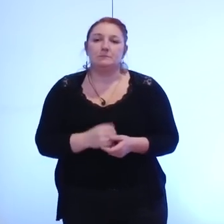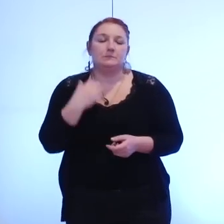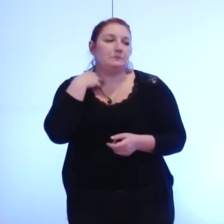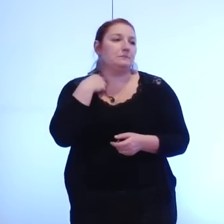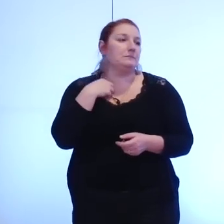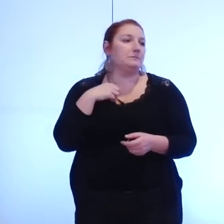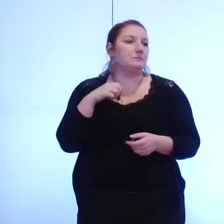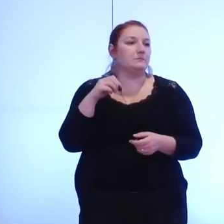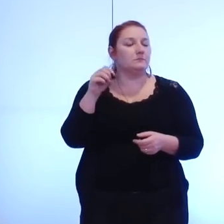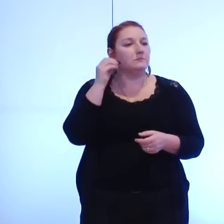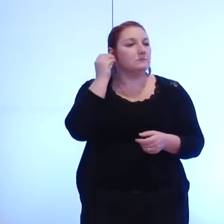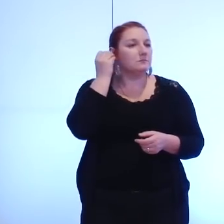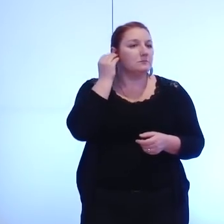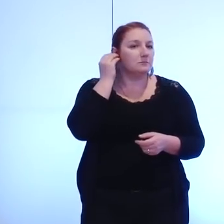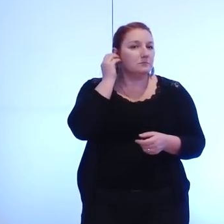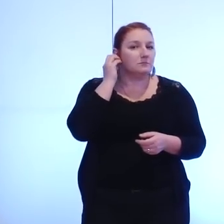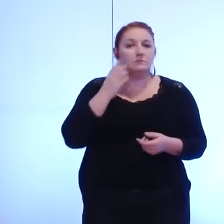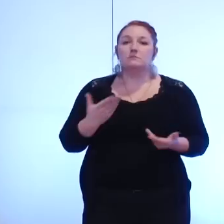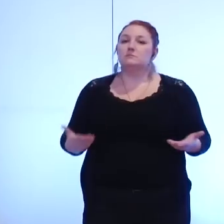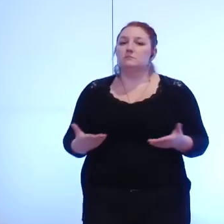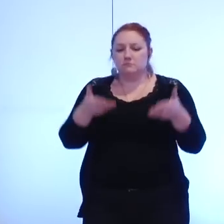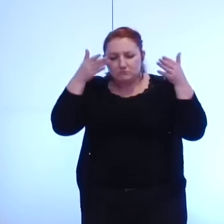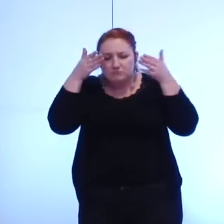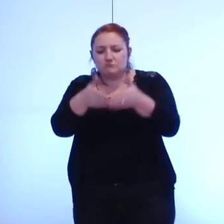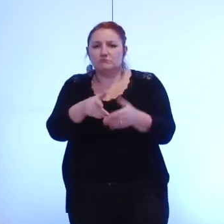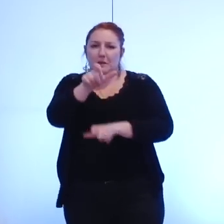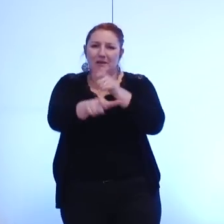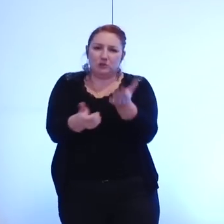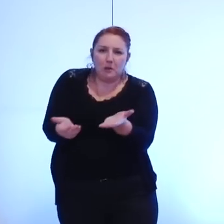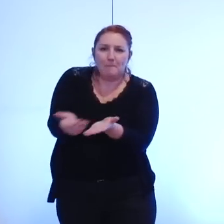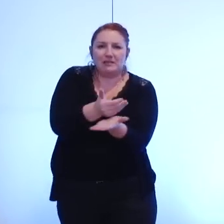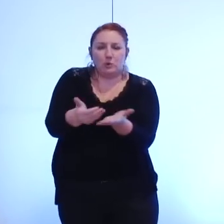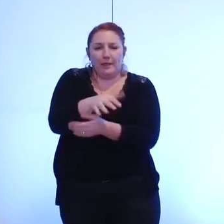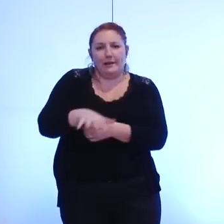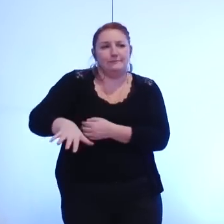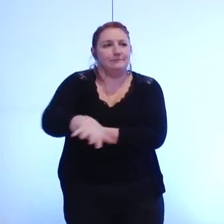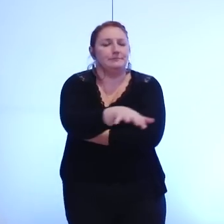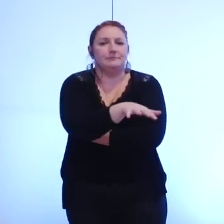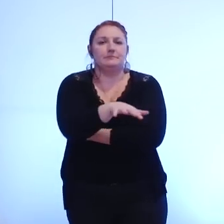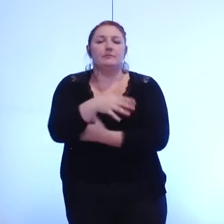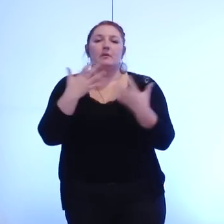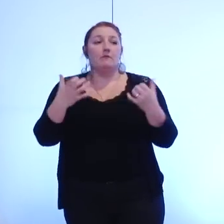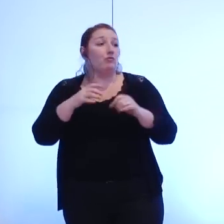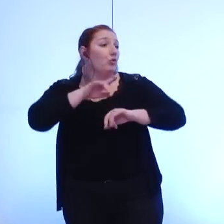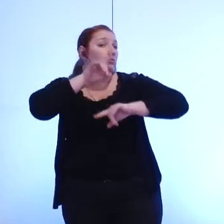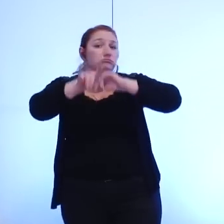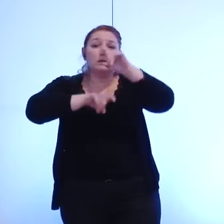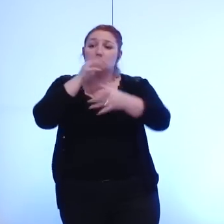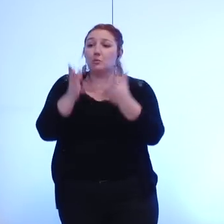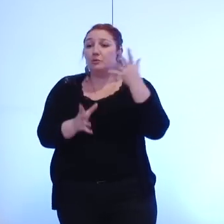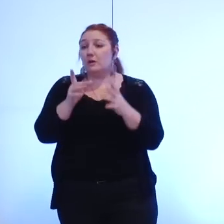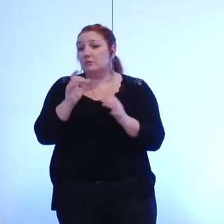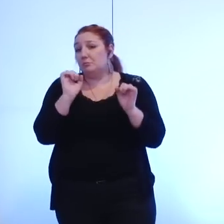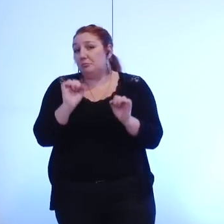je veux parler ici plus particulièrement des personnels et poser quelques questions qui auraient pu être posées en